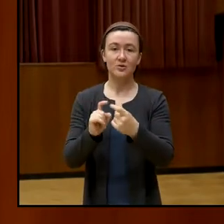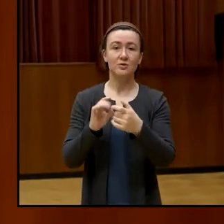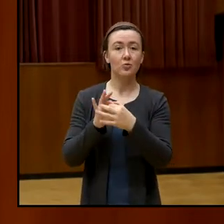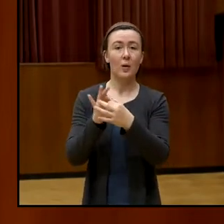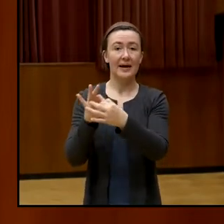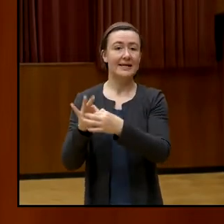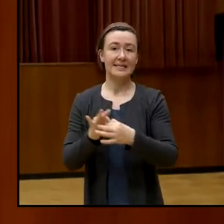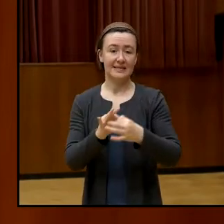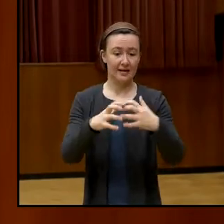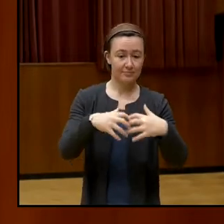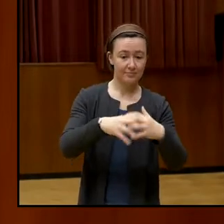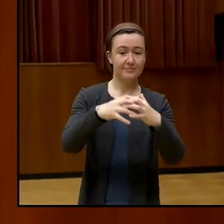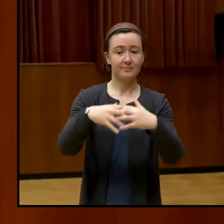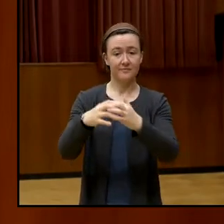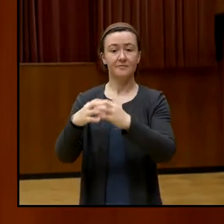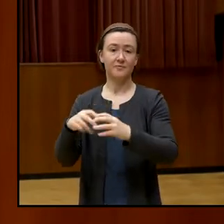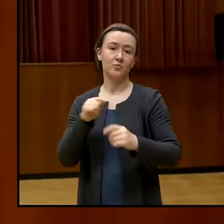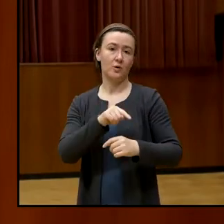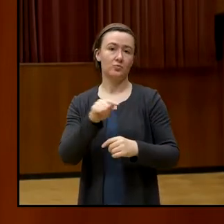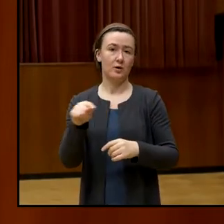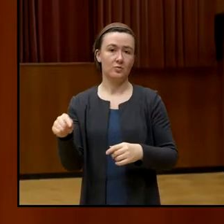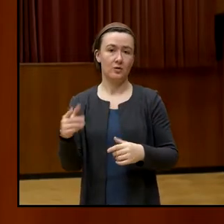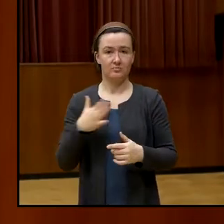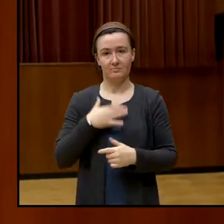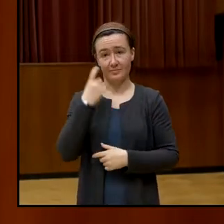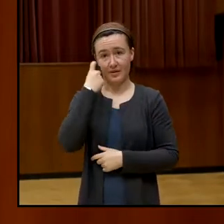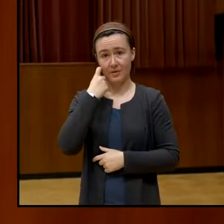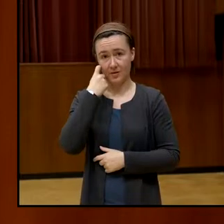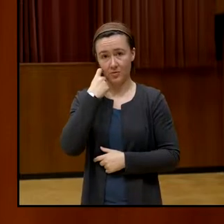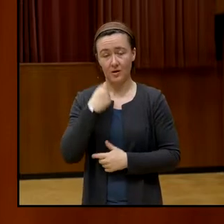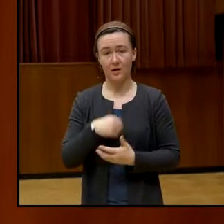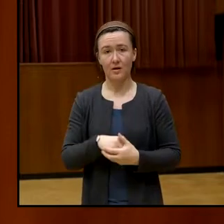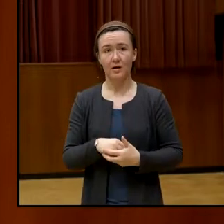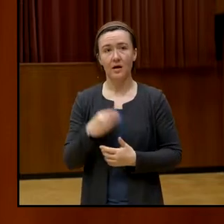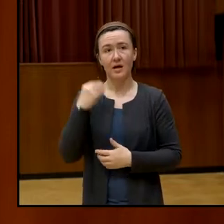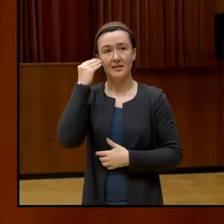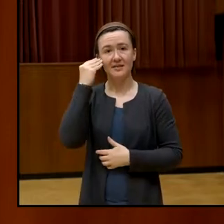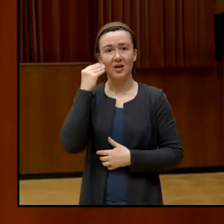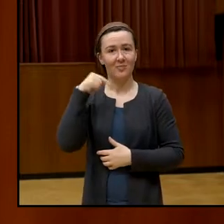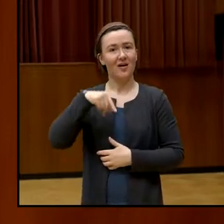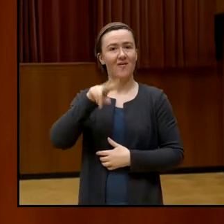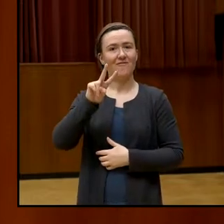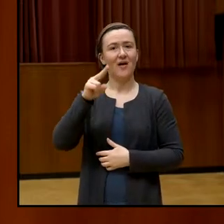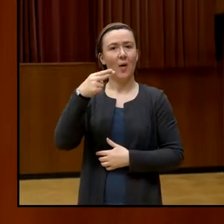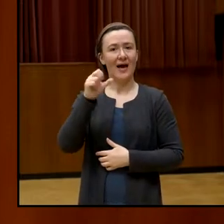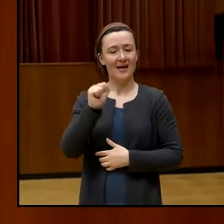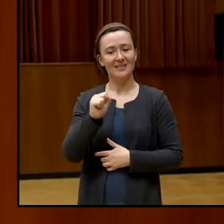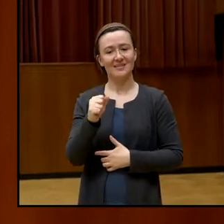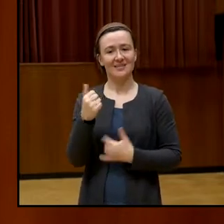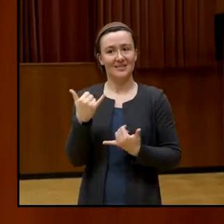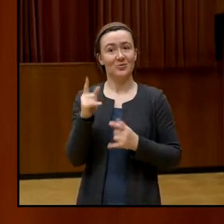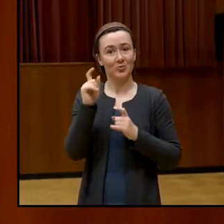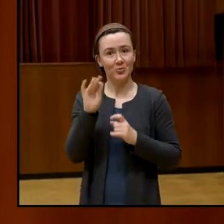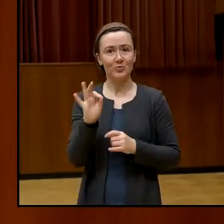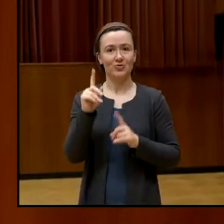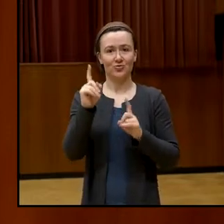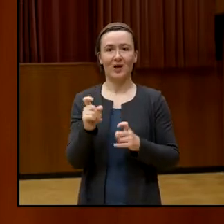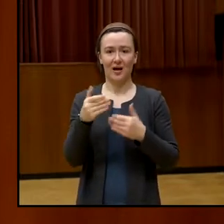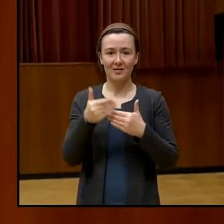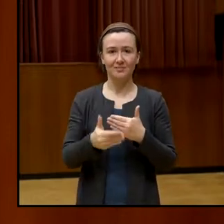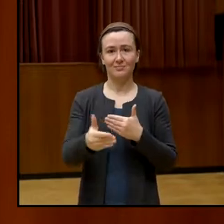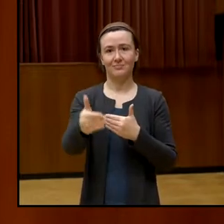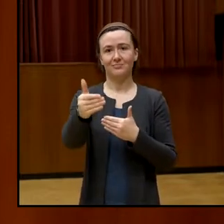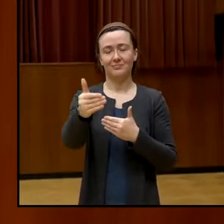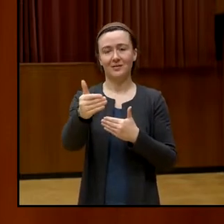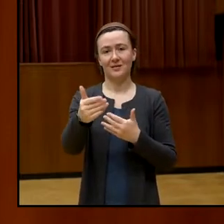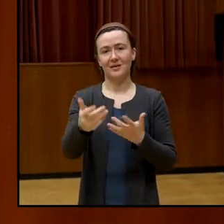würde ich jetzt irgendwie sagen, ja, und ich glaube, die VHS macht da jetzt hier einen guten Start damit und